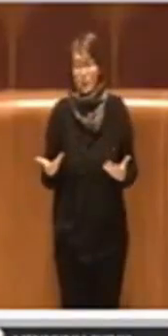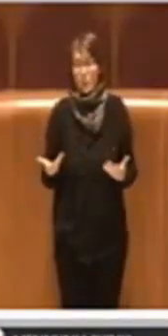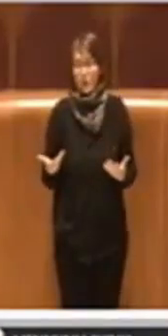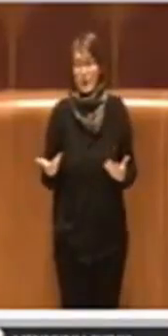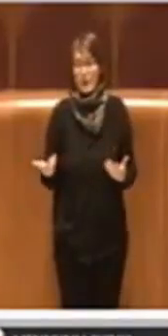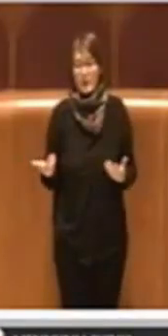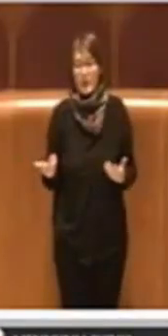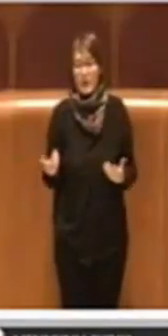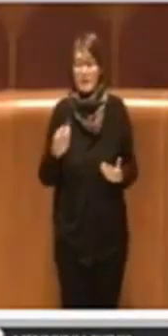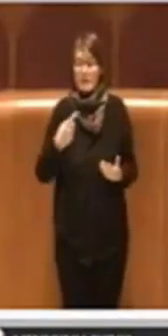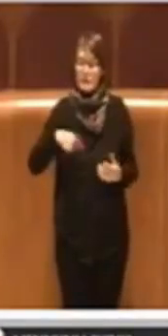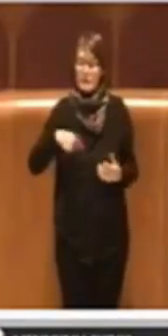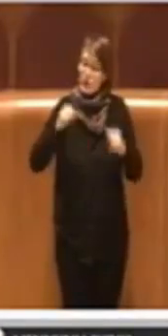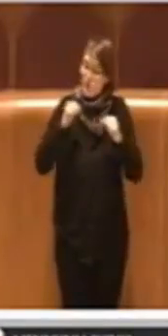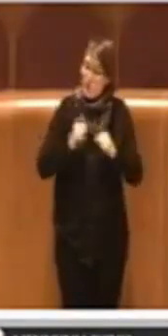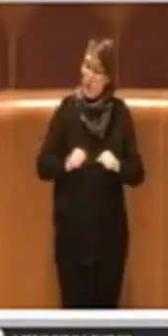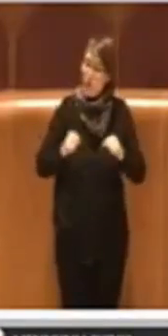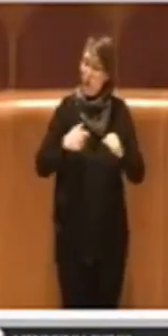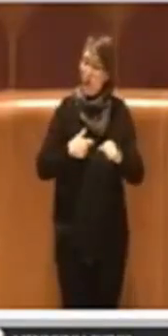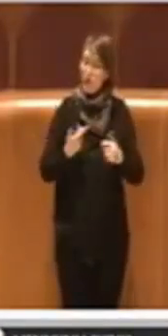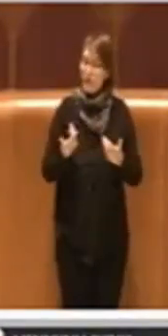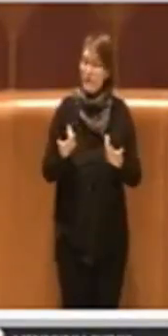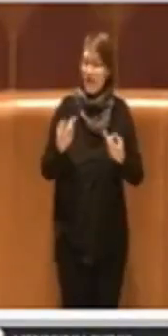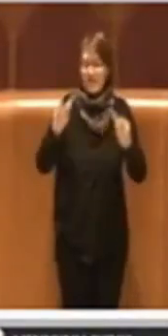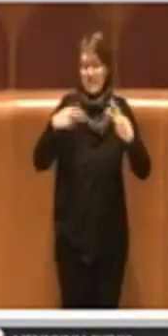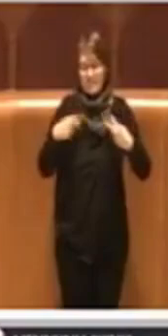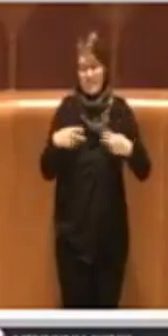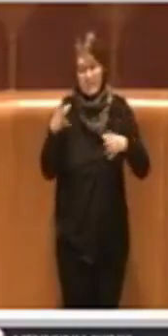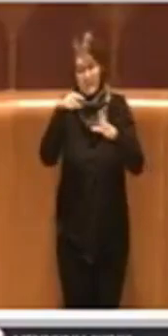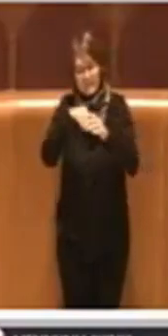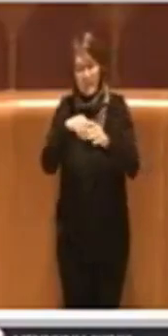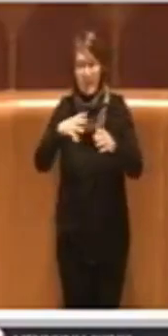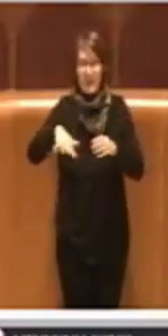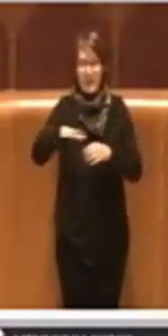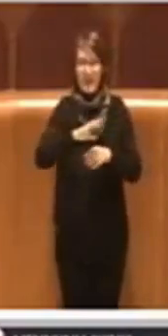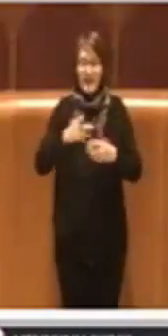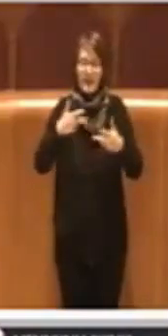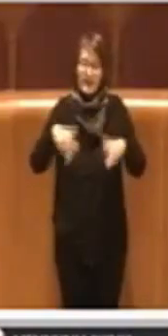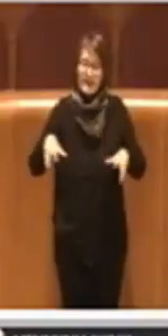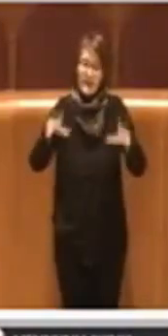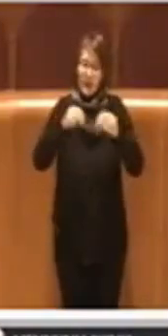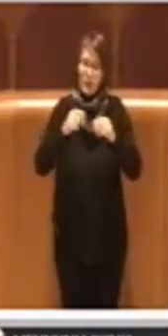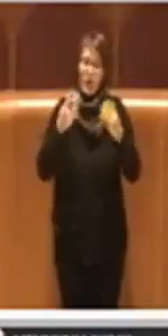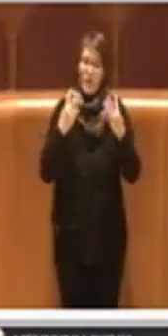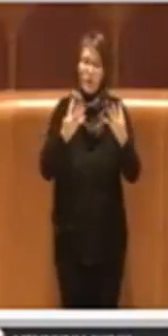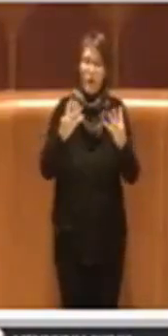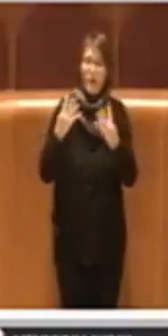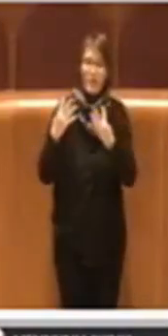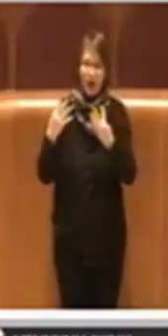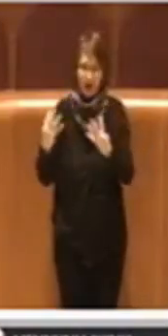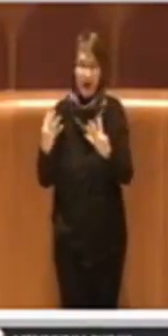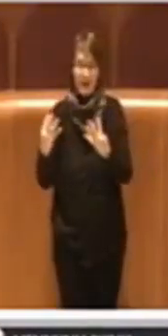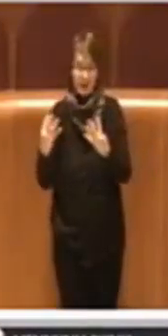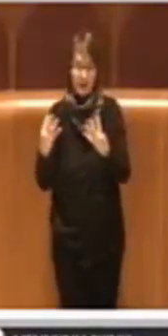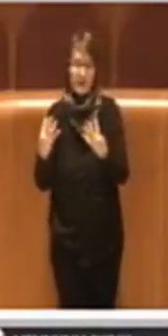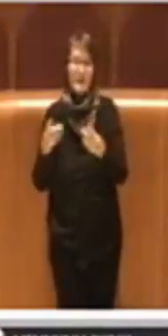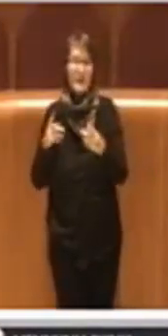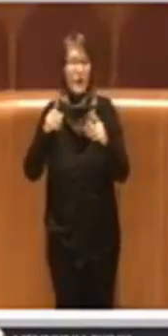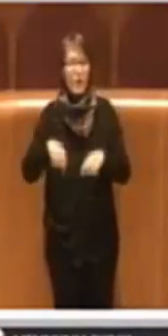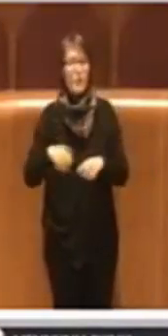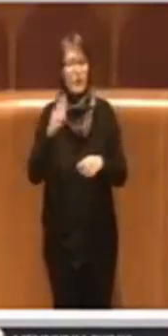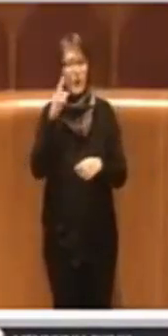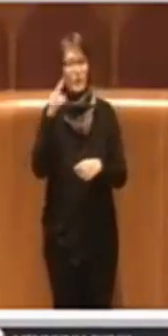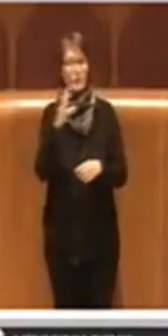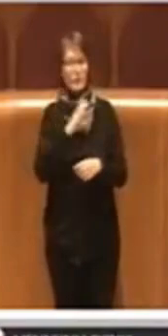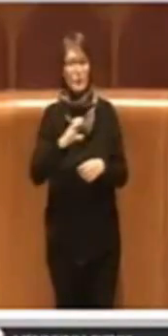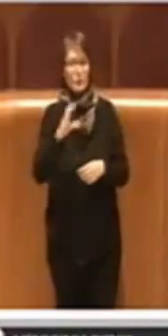rivivere i parchi in senso culturale, in senso storico, in senso turistico. Abbiamo visto che l'emergenza Covid ha cambiato